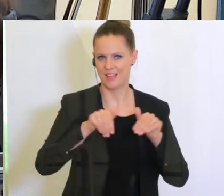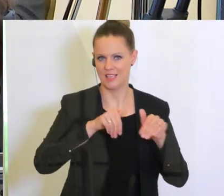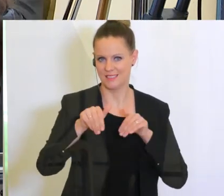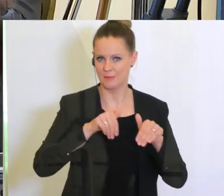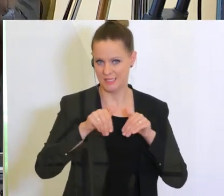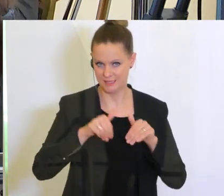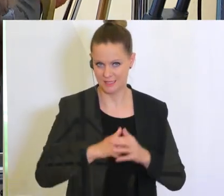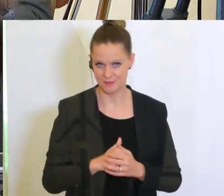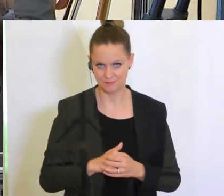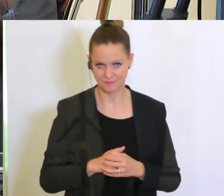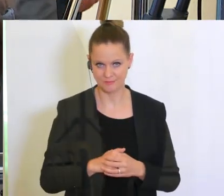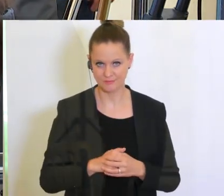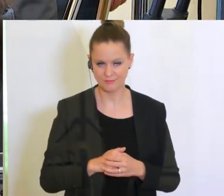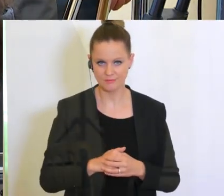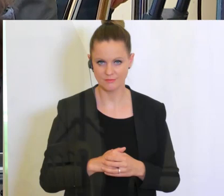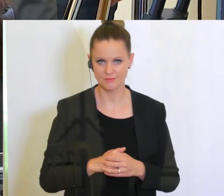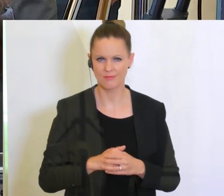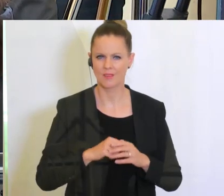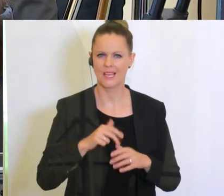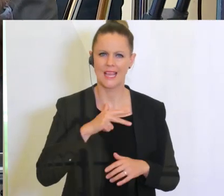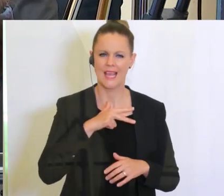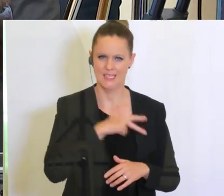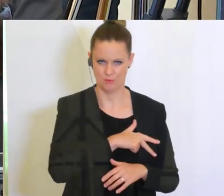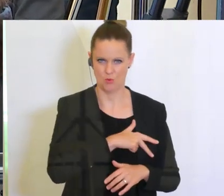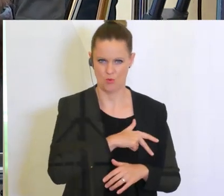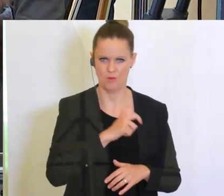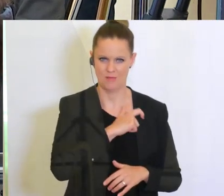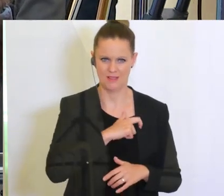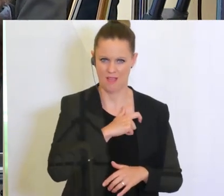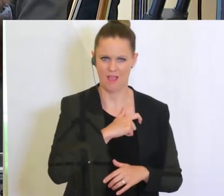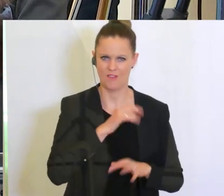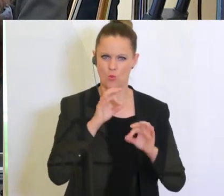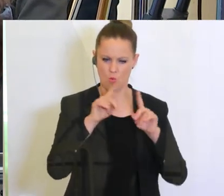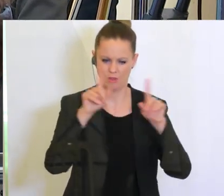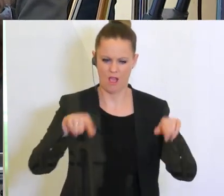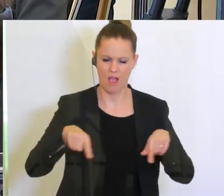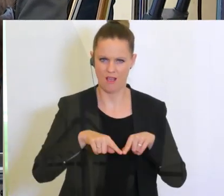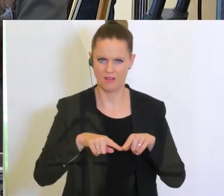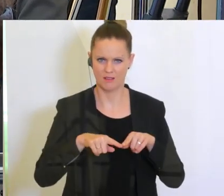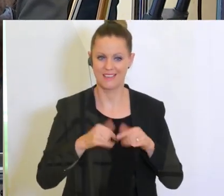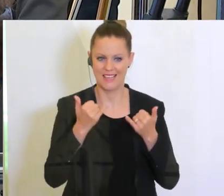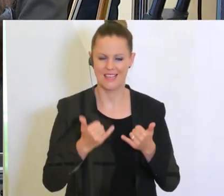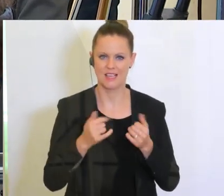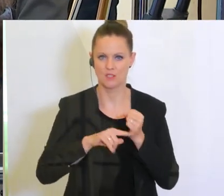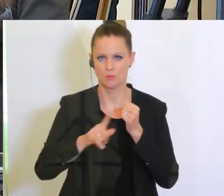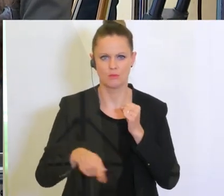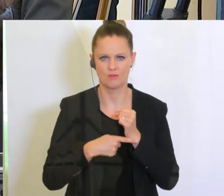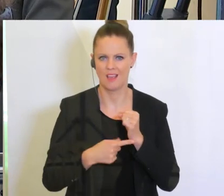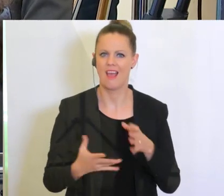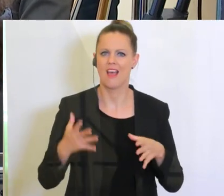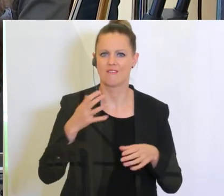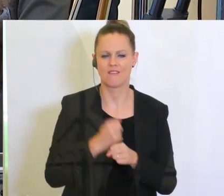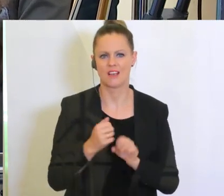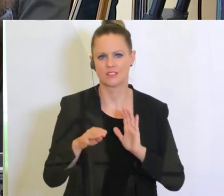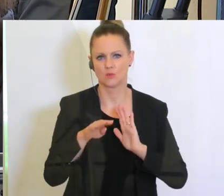Blümel. Es gibt ja von der SPÖ jetzt ein Gutachten, dass das derzeitig präsentierte Budget nicht verfassungsrechtlich